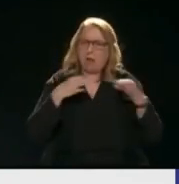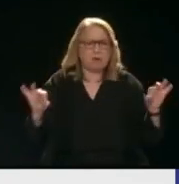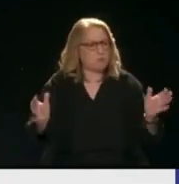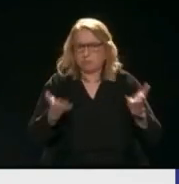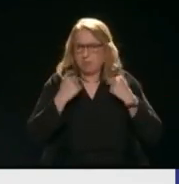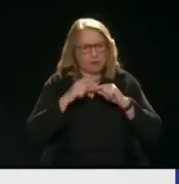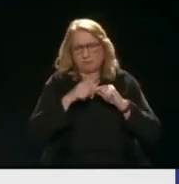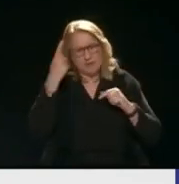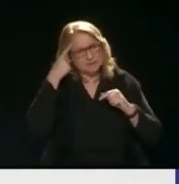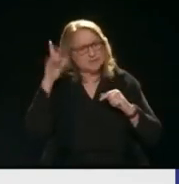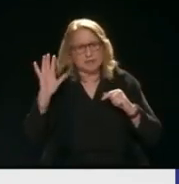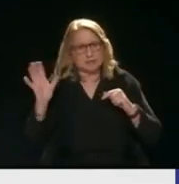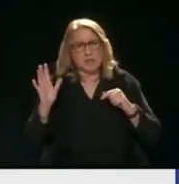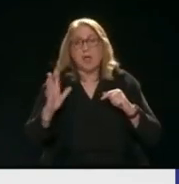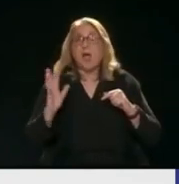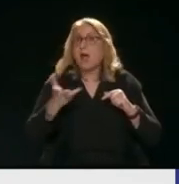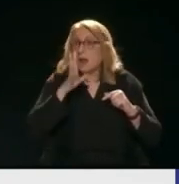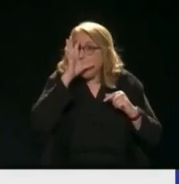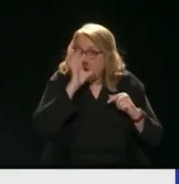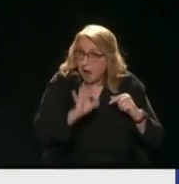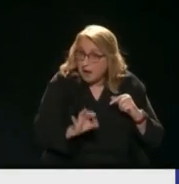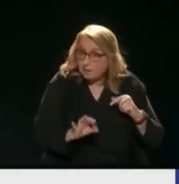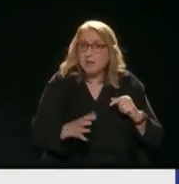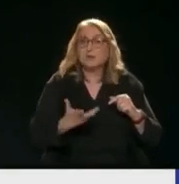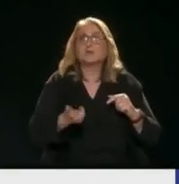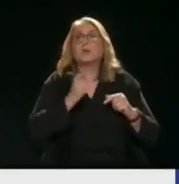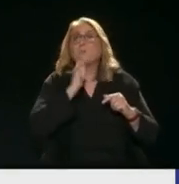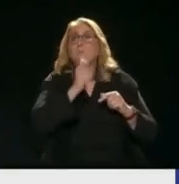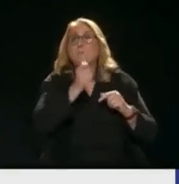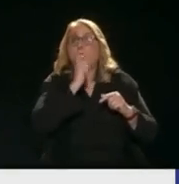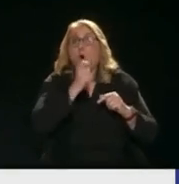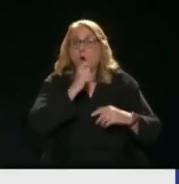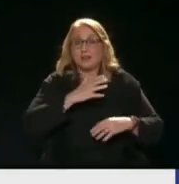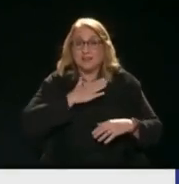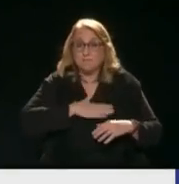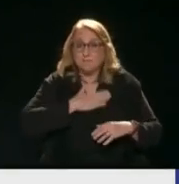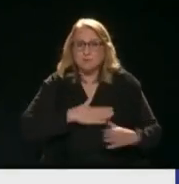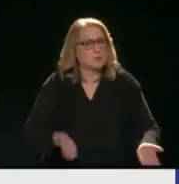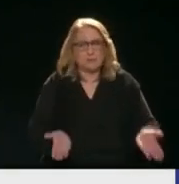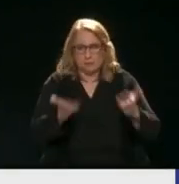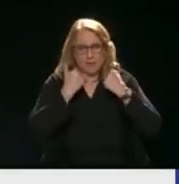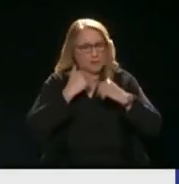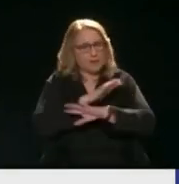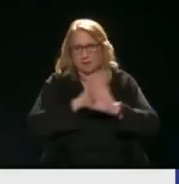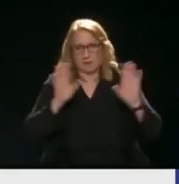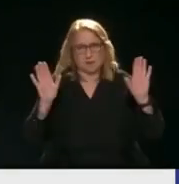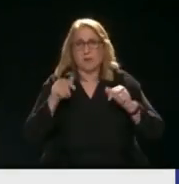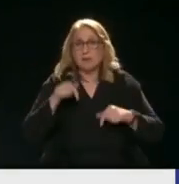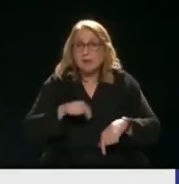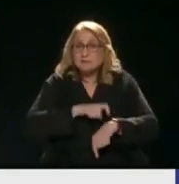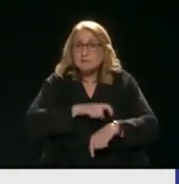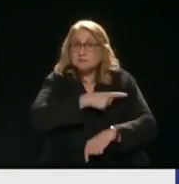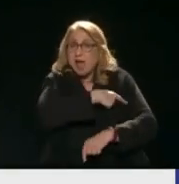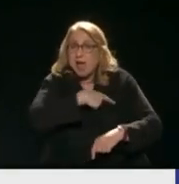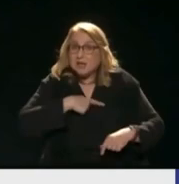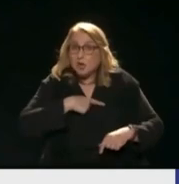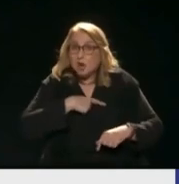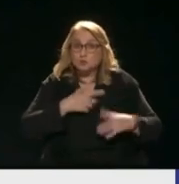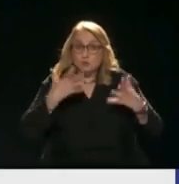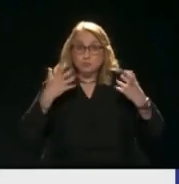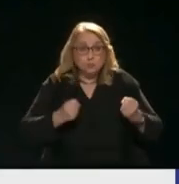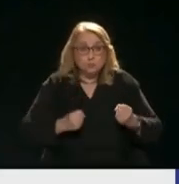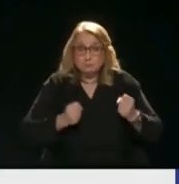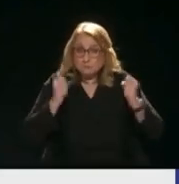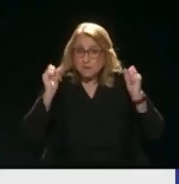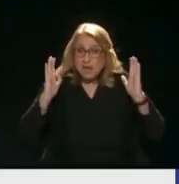Αλλά η αλήθεια είναι ότι δεν υπάρχει Καμία πολιτική βουλήση και κανένας Υγέτη σε αυτή τη στιγμή να αντιμετωπίσει καταστάσεις Αλλά και να σταματήσουν να